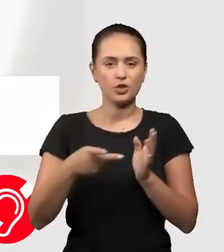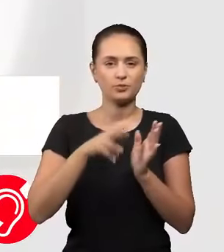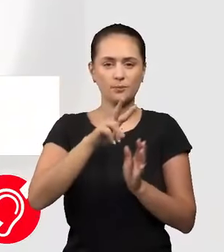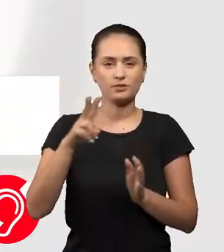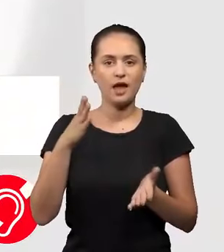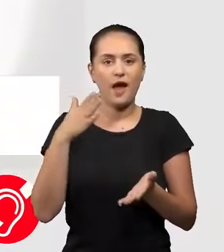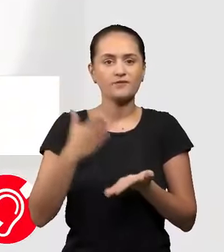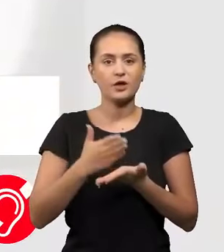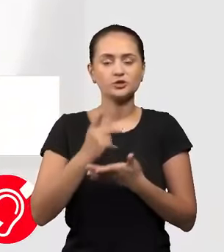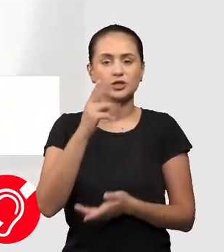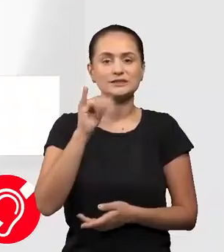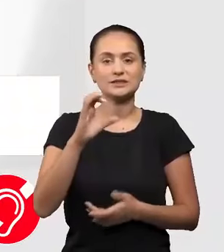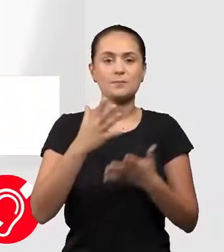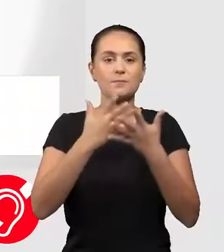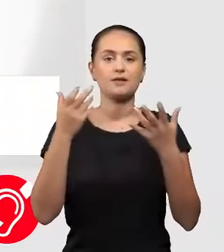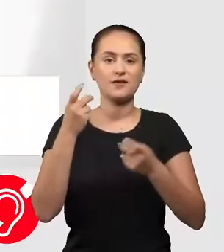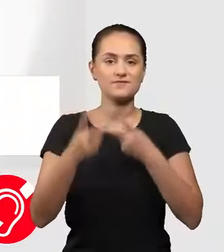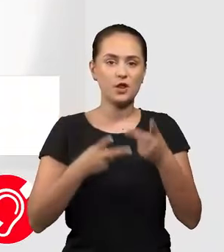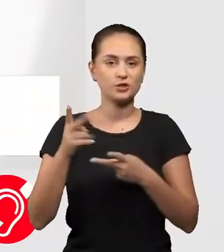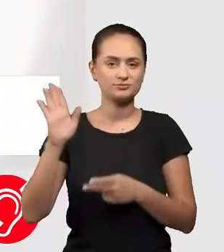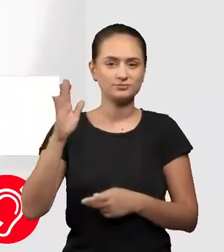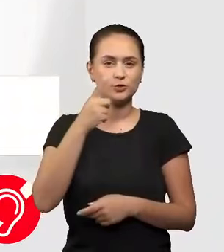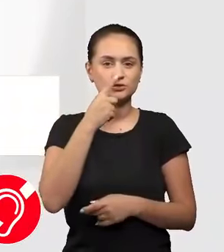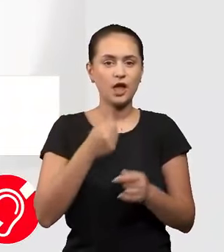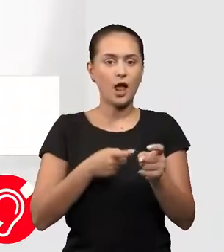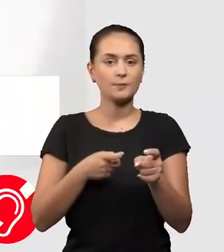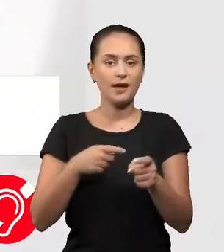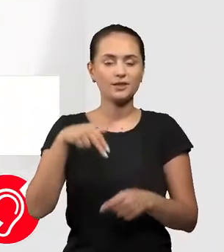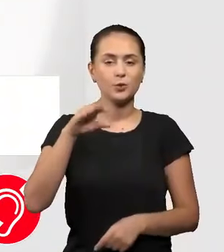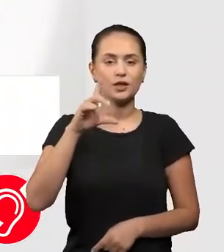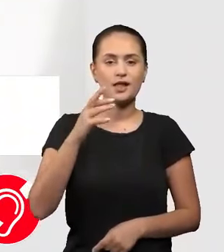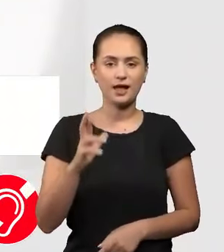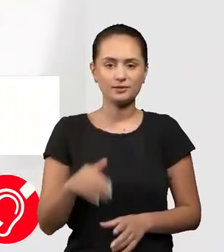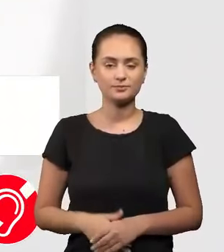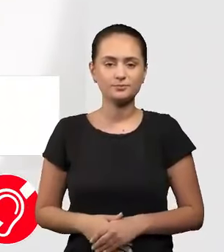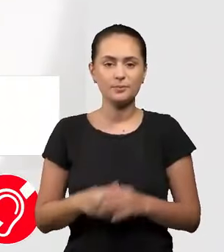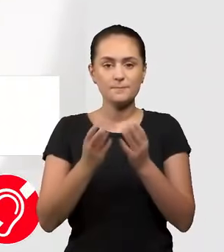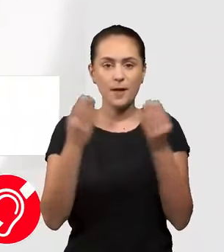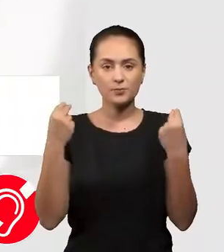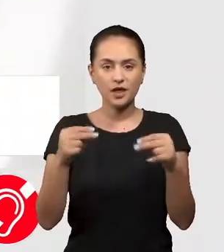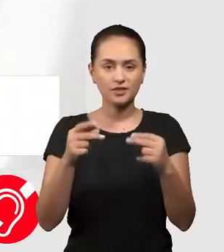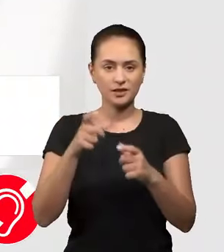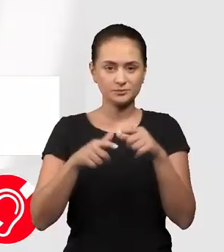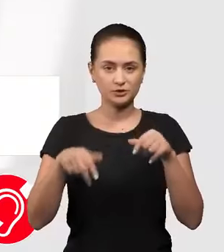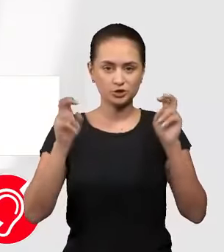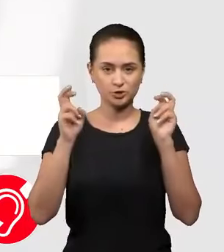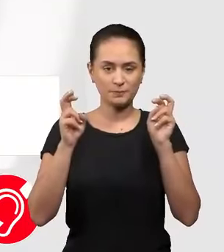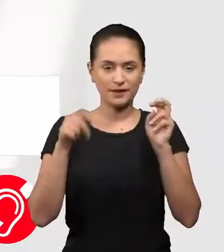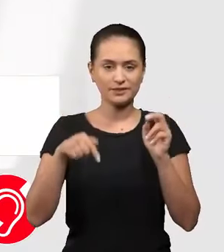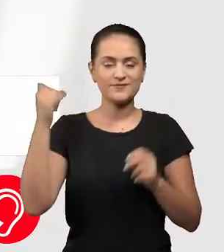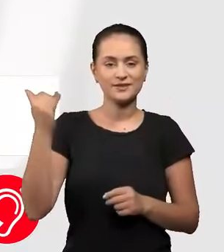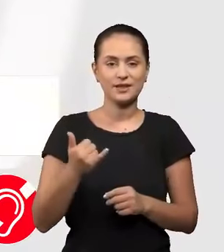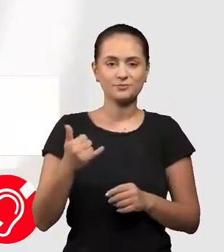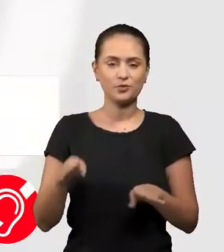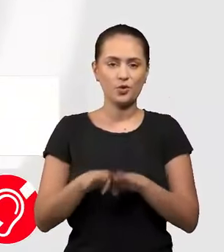deși recunosc că la finalul anului 2022 a existat un risc real de folosire de către Moscova a armelor tactice nucleare. Cu mai